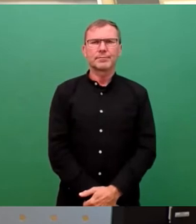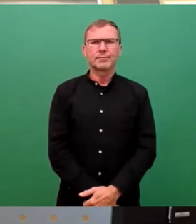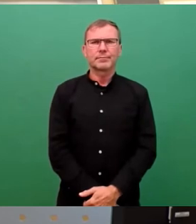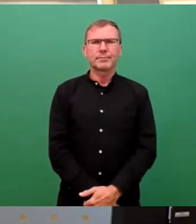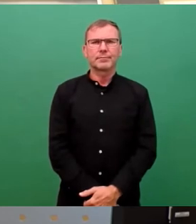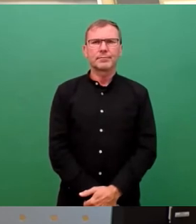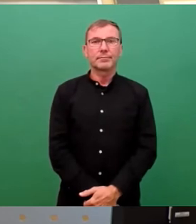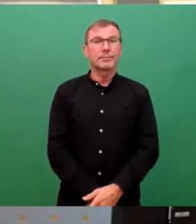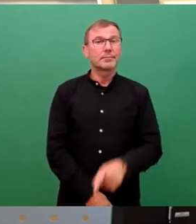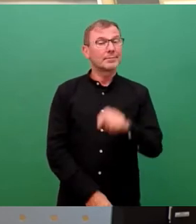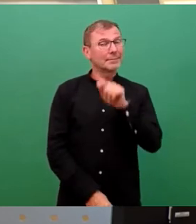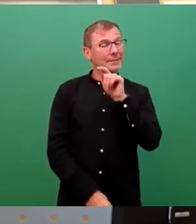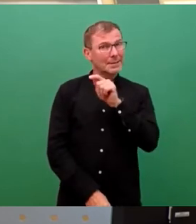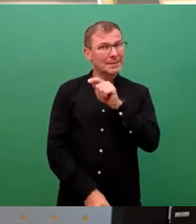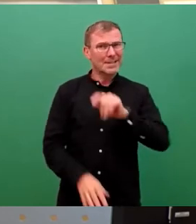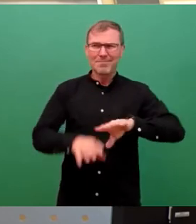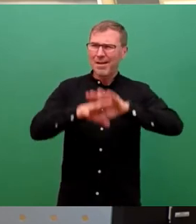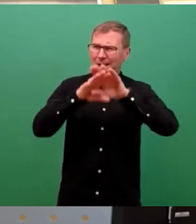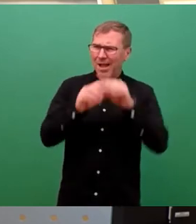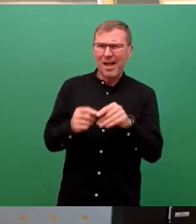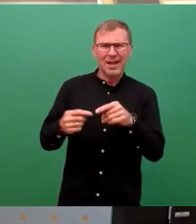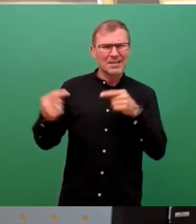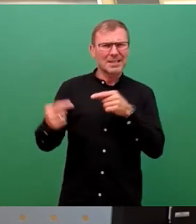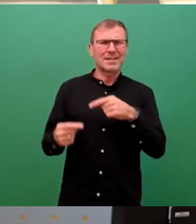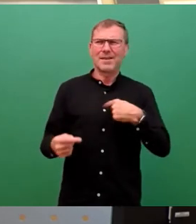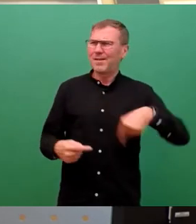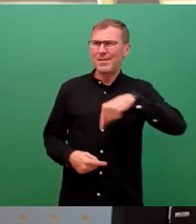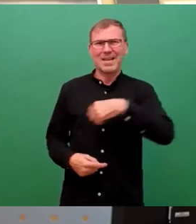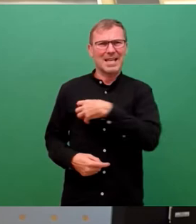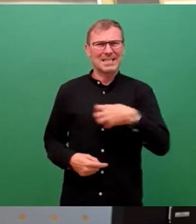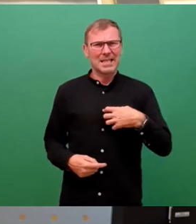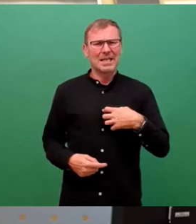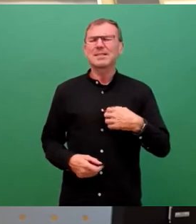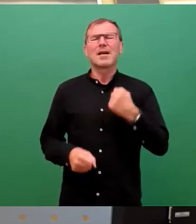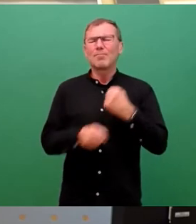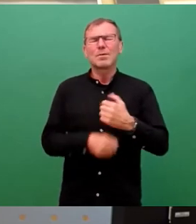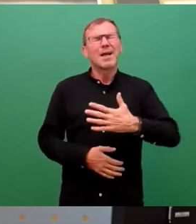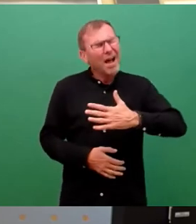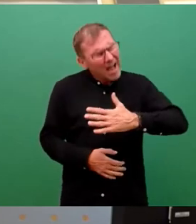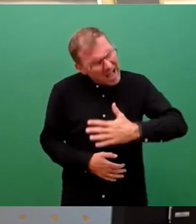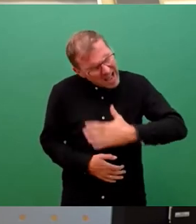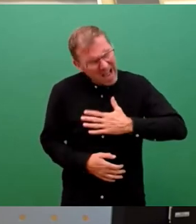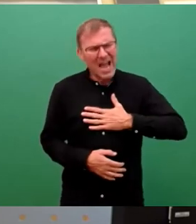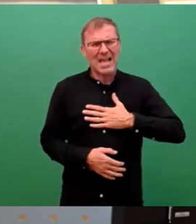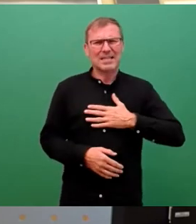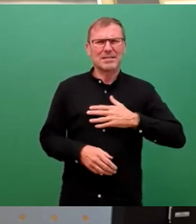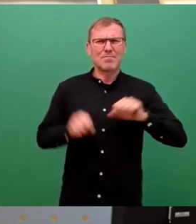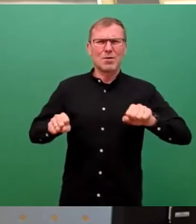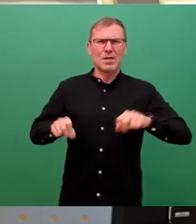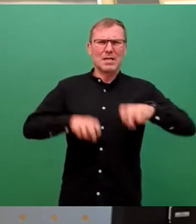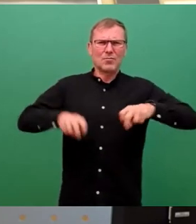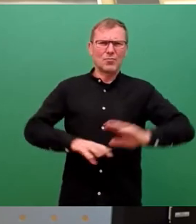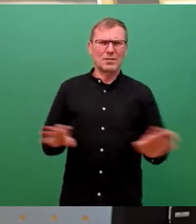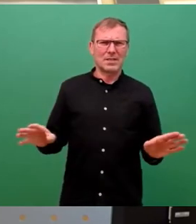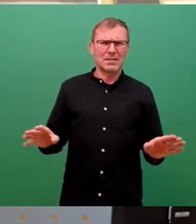Dem allen zum Trotz müssen wir in Dresden jetzt unsere Handlungsmöglichkeiten energisch nutzen. Wir brauchen eine